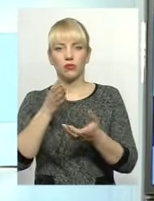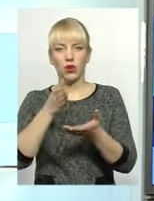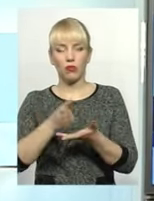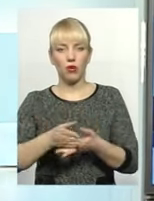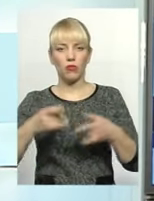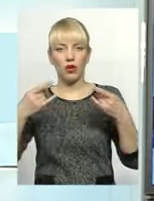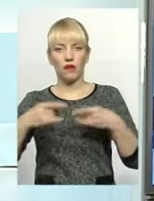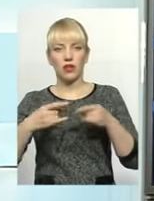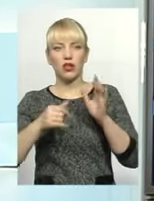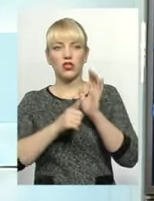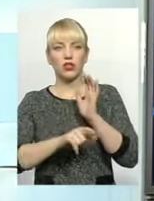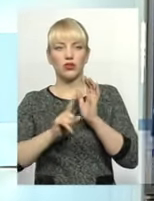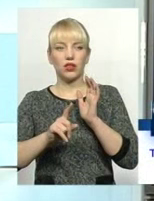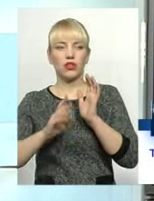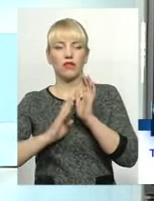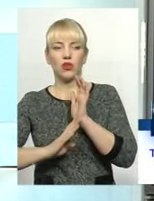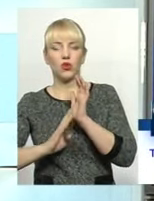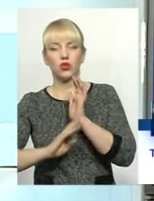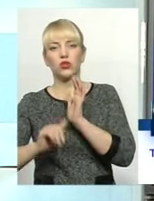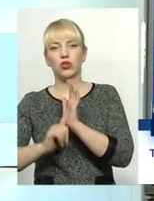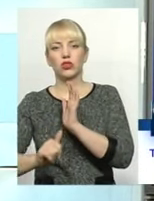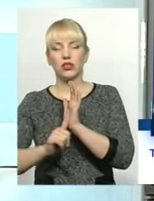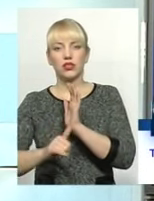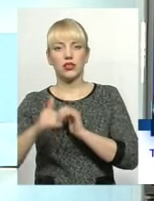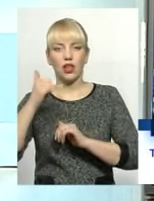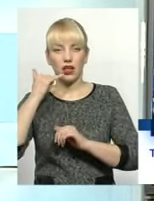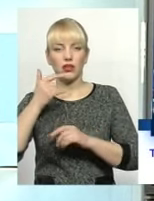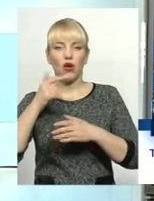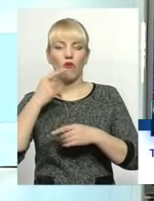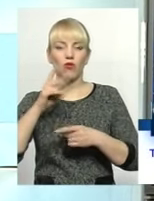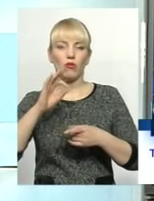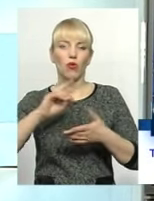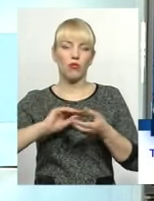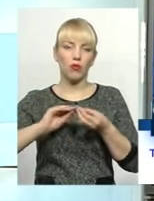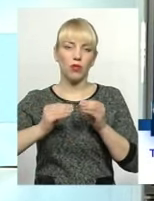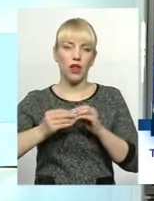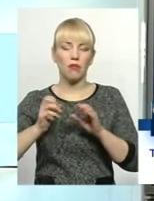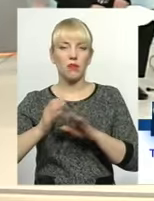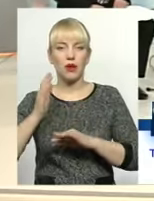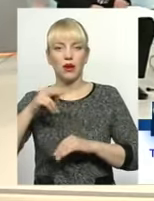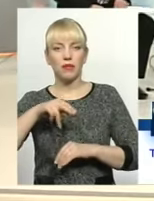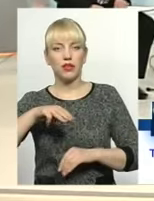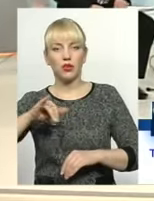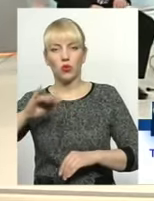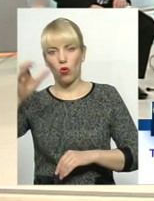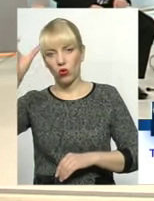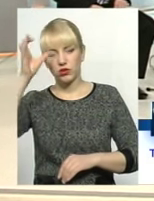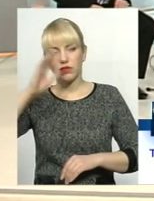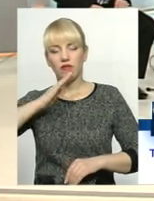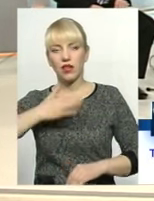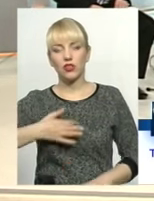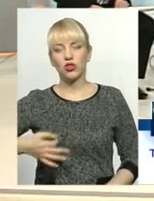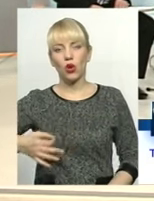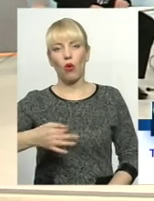61960 і говоримо про проблеми та перспективи професійно-технічної освіти в нашій області. Власне,